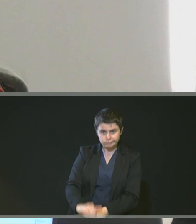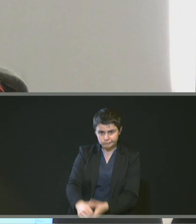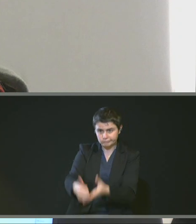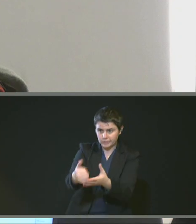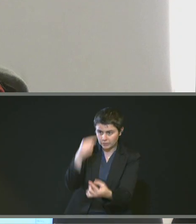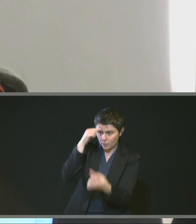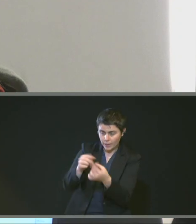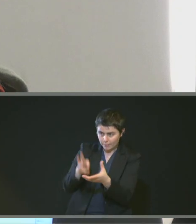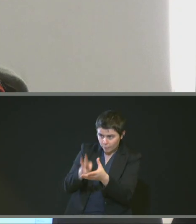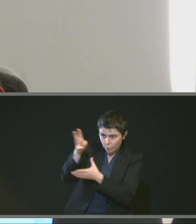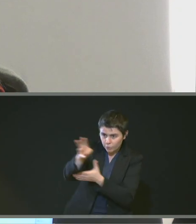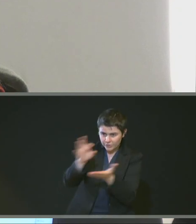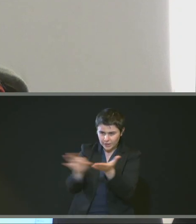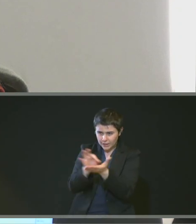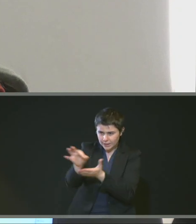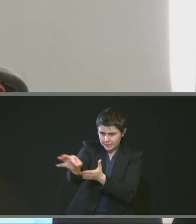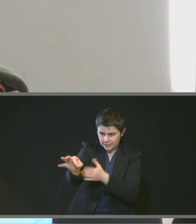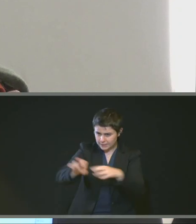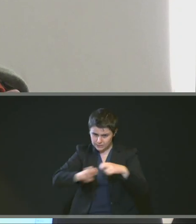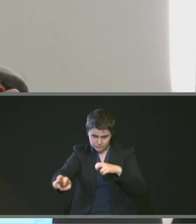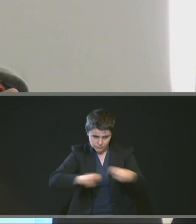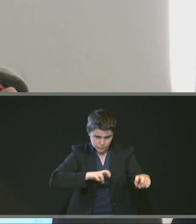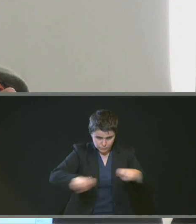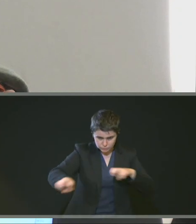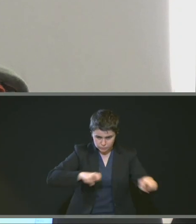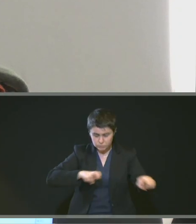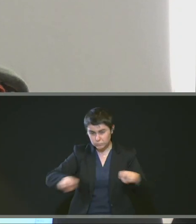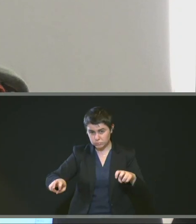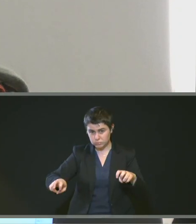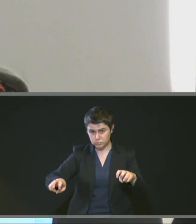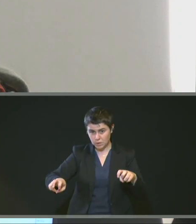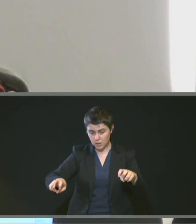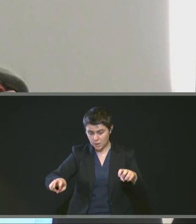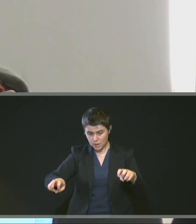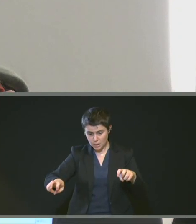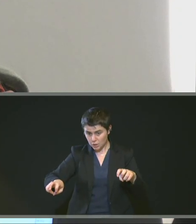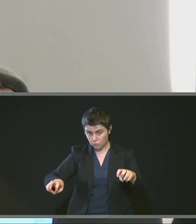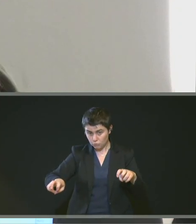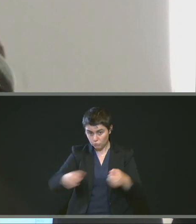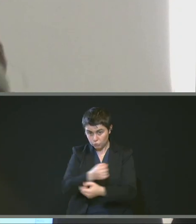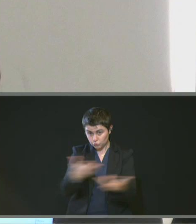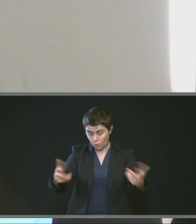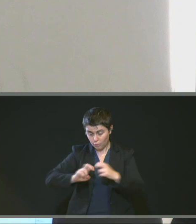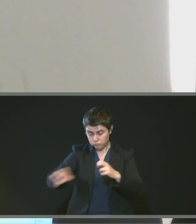en oeuvre des projets et stratégies de mobilité multimodale.